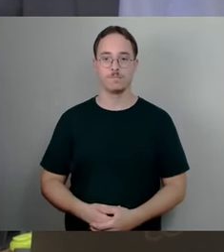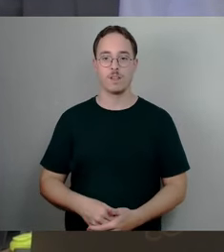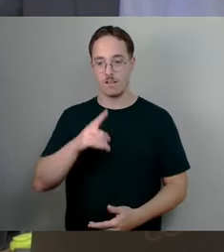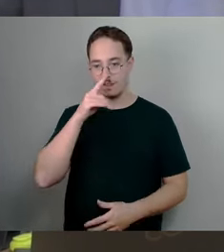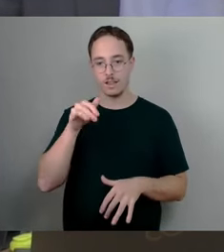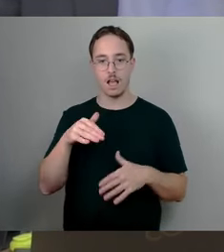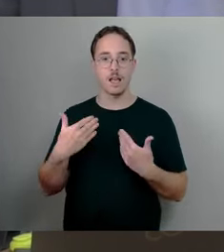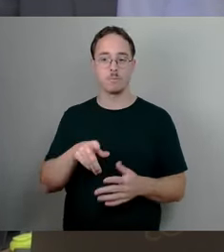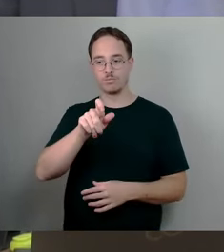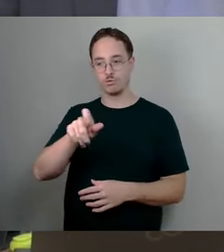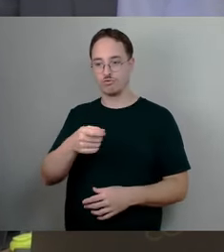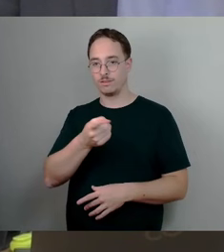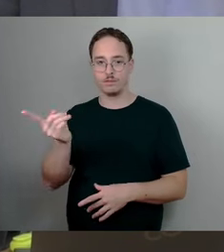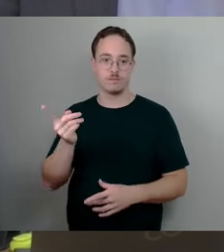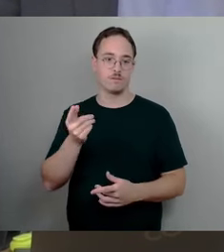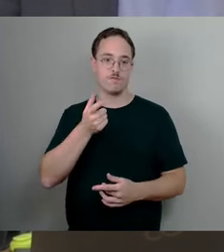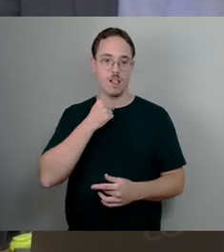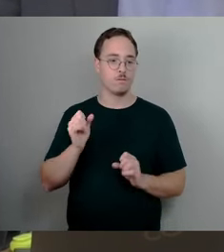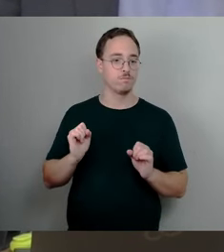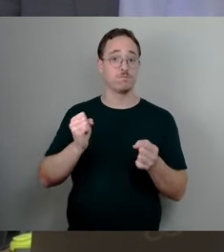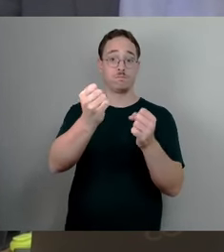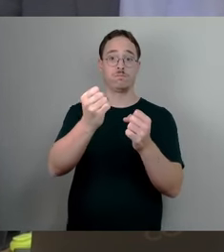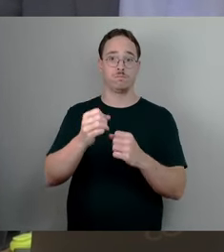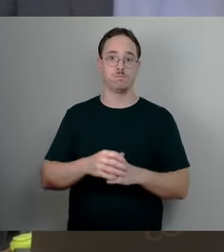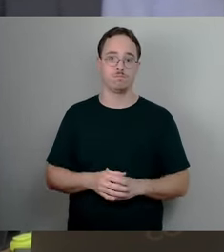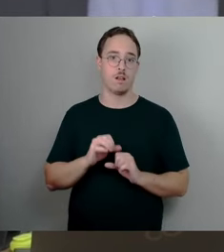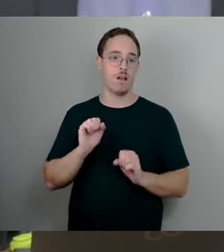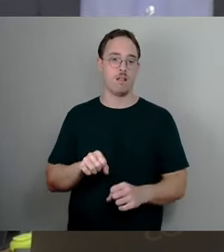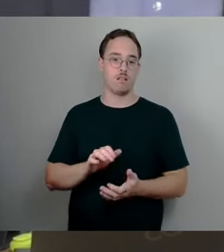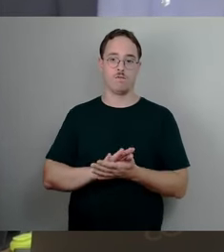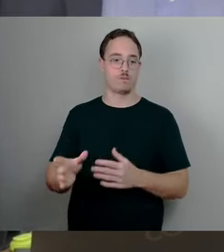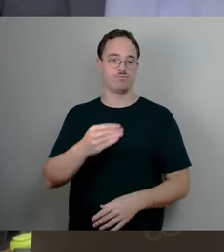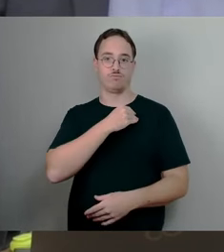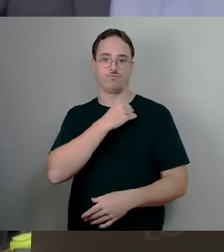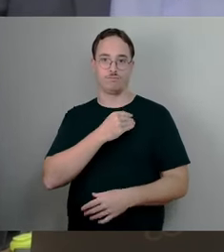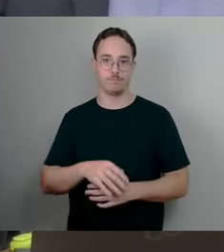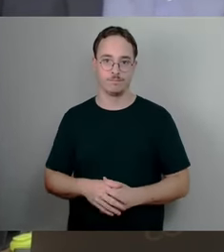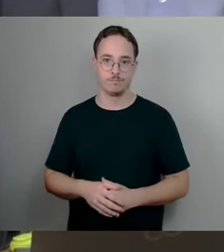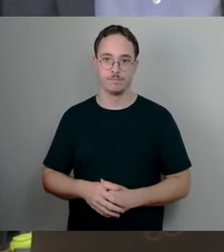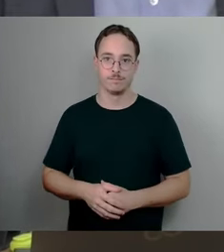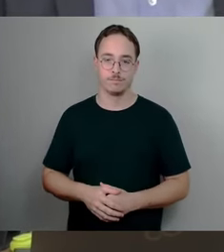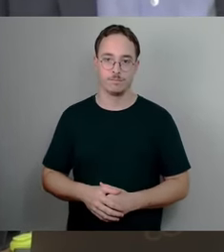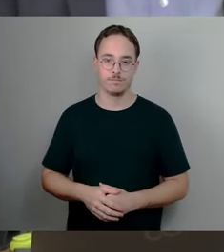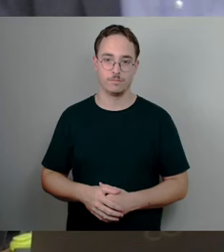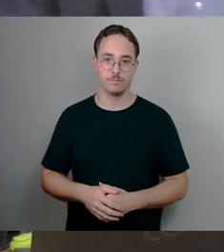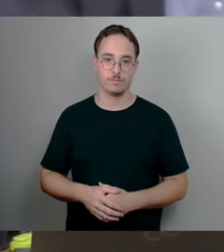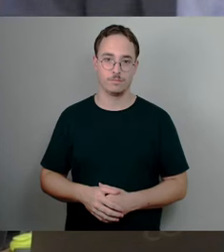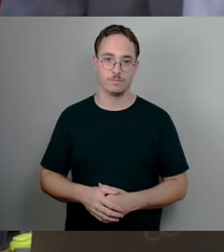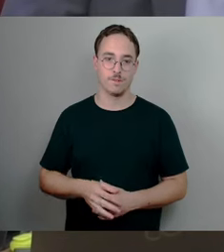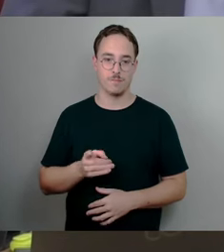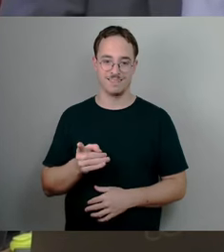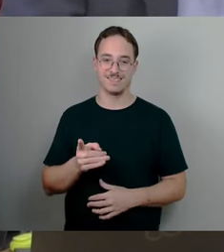Thematiken vorantreiben wollen, können Sie sich gerne dann mit uns in Verbindung setzen. Aber das sind schon sehr, sehr hohe Hürden,